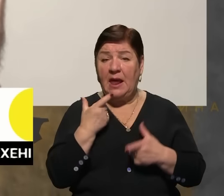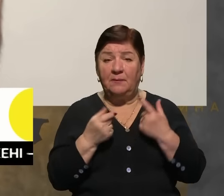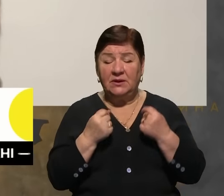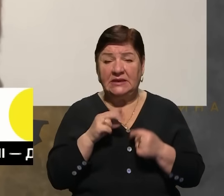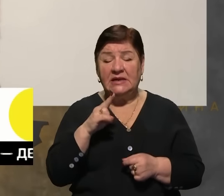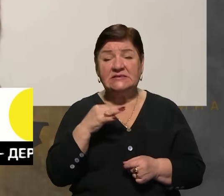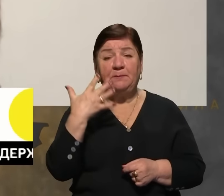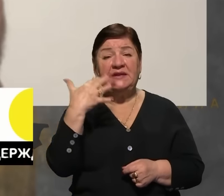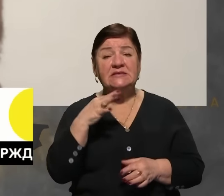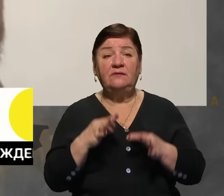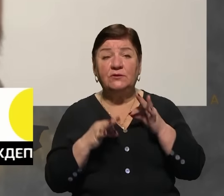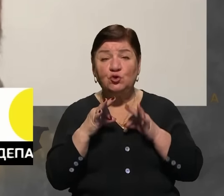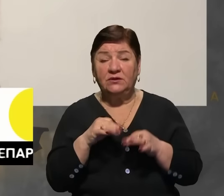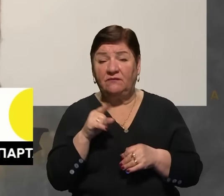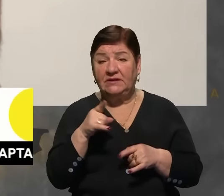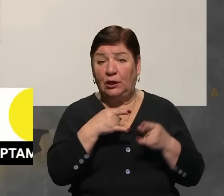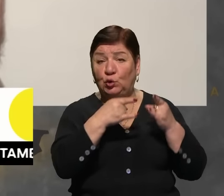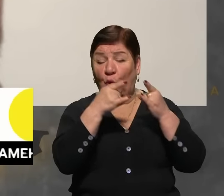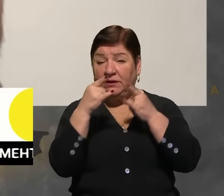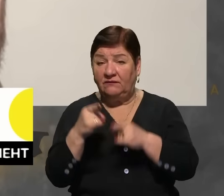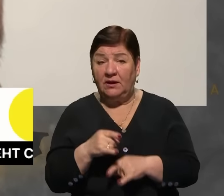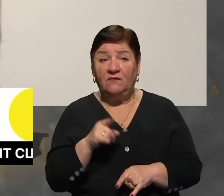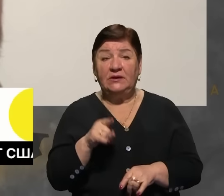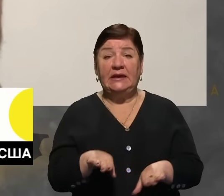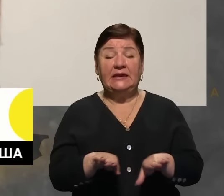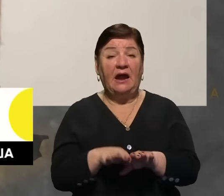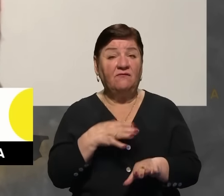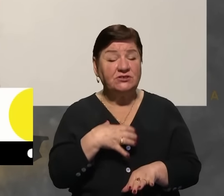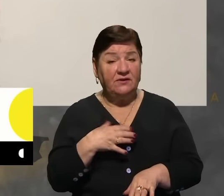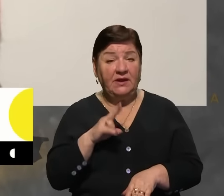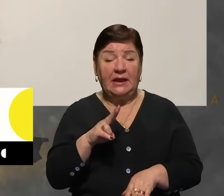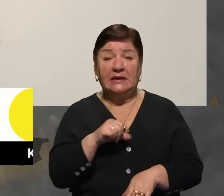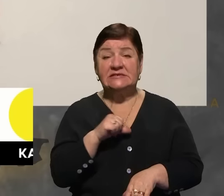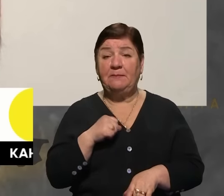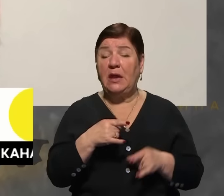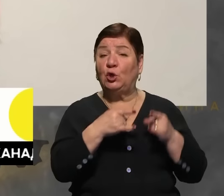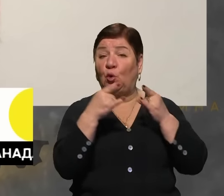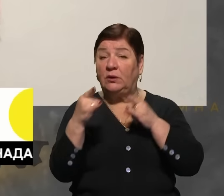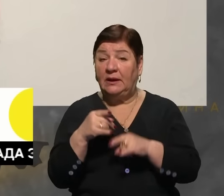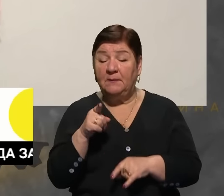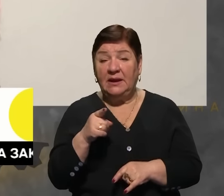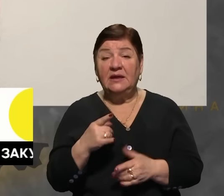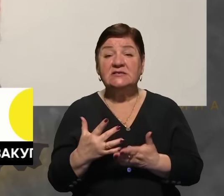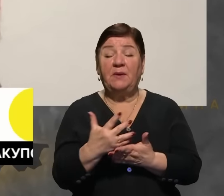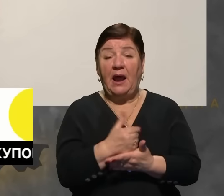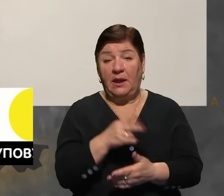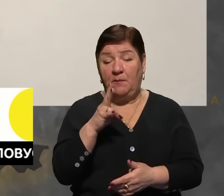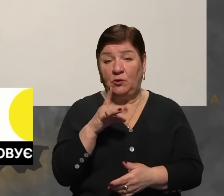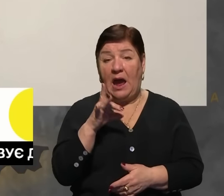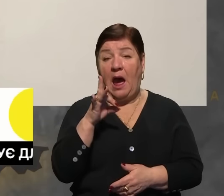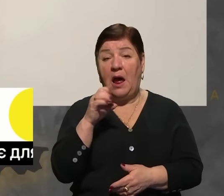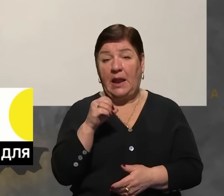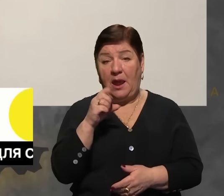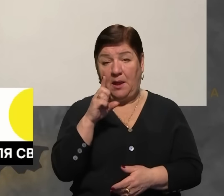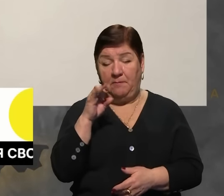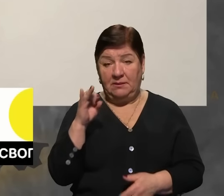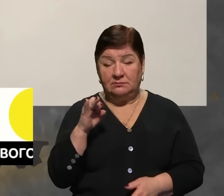дають дрони, 50% репи. Вони так і ж важливі, як і саме дрони, тому зараз беремо на них. Пане Олександре, дякуємо